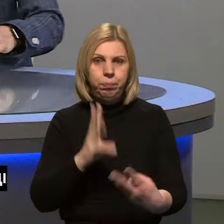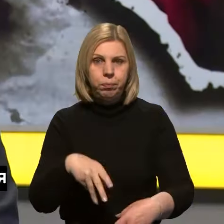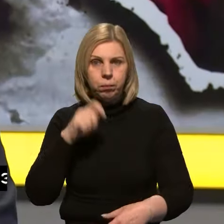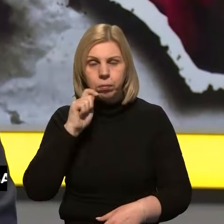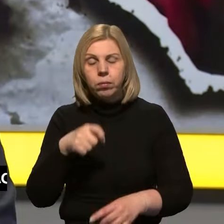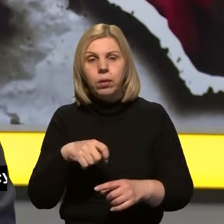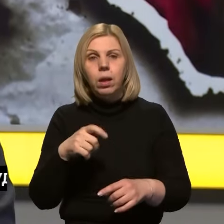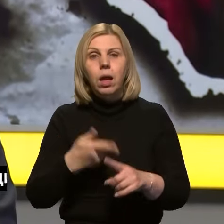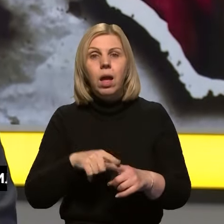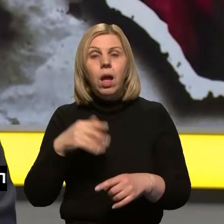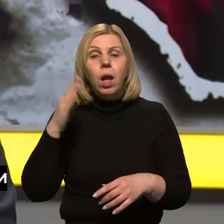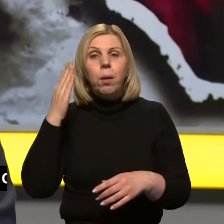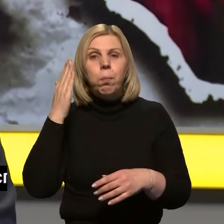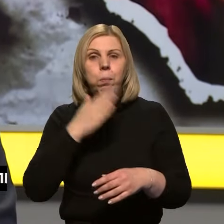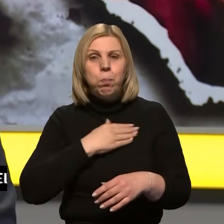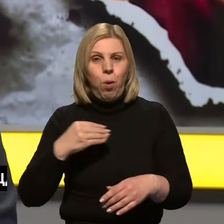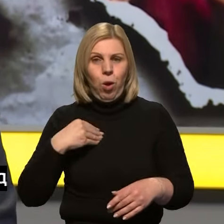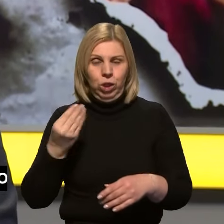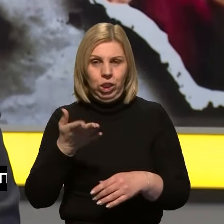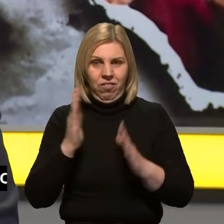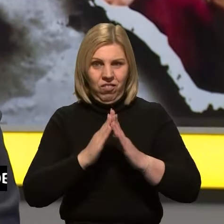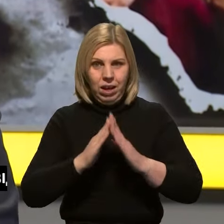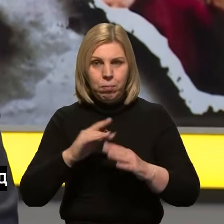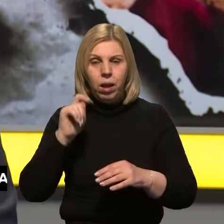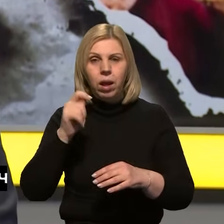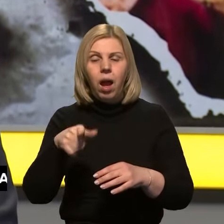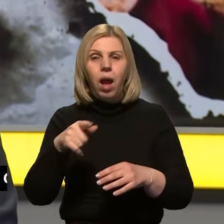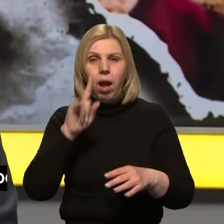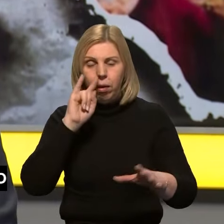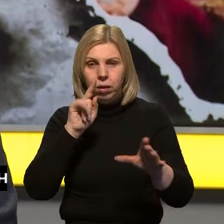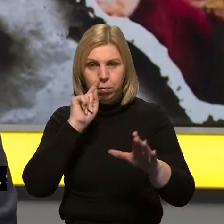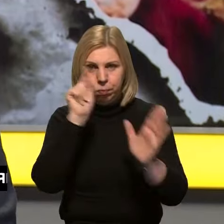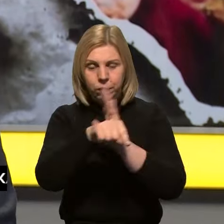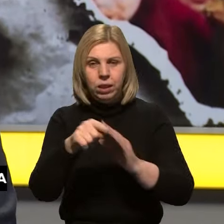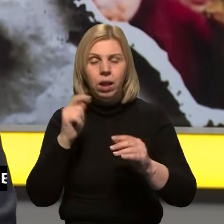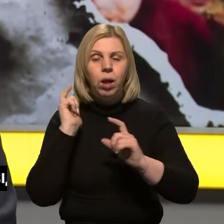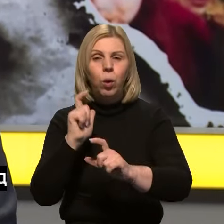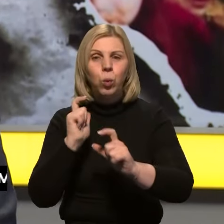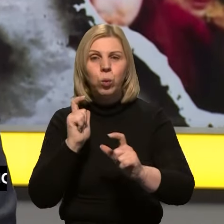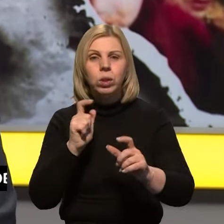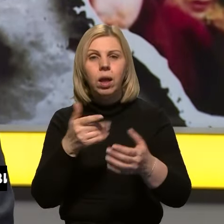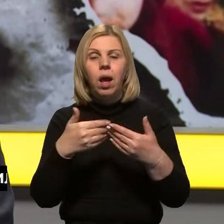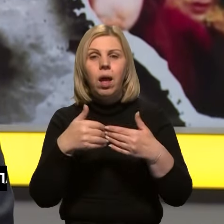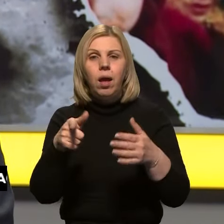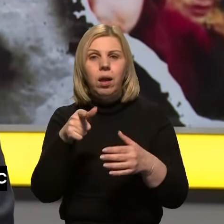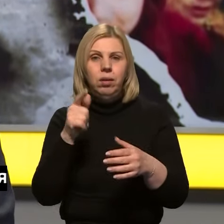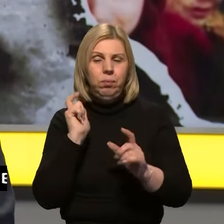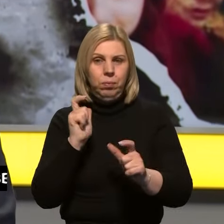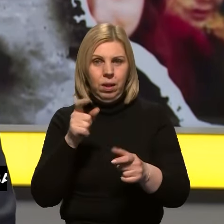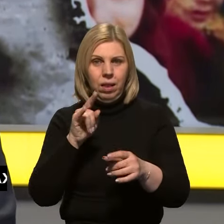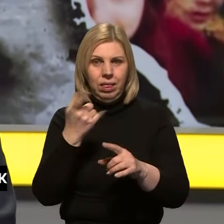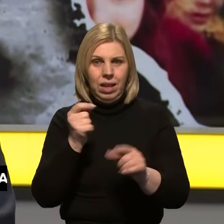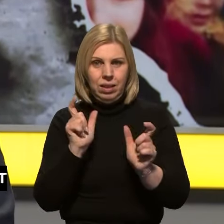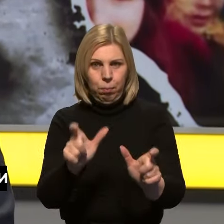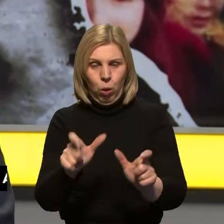Ну і польські фермери висипали на дорогу зерно з українських вантажівок. Інцидент, який стався 11 лютого перед пунктом пропуску Ягодин-Дорогузьк, де